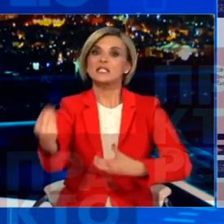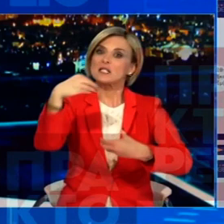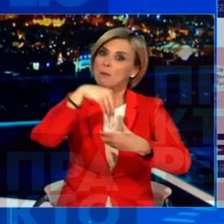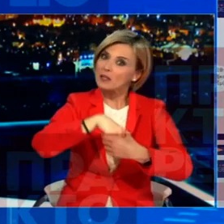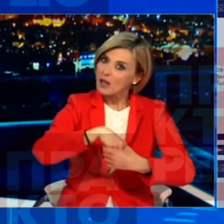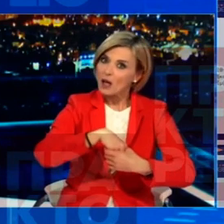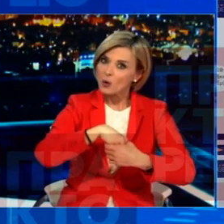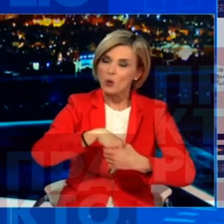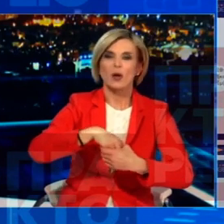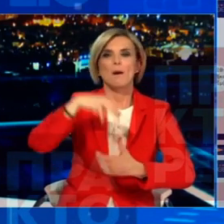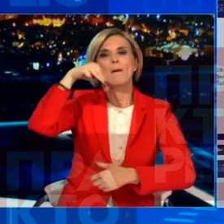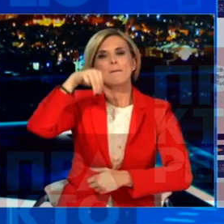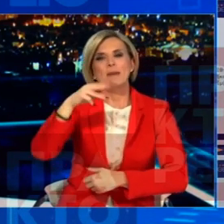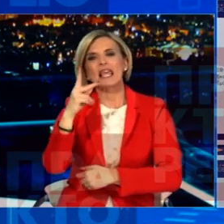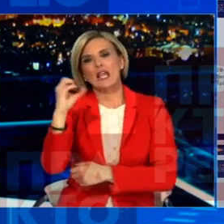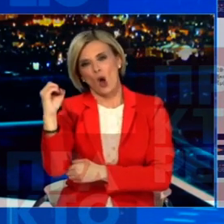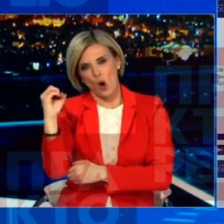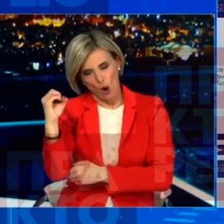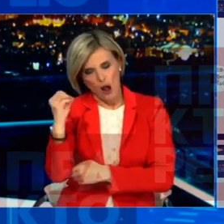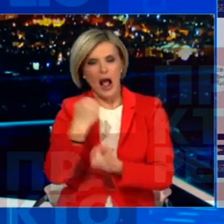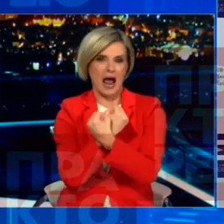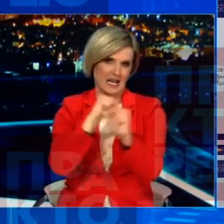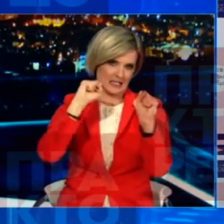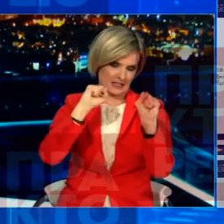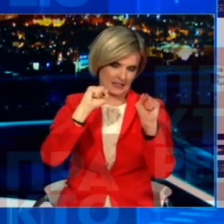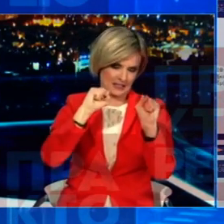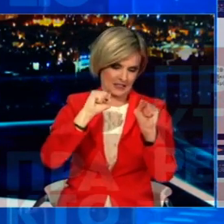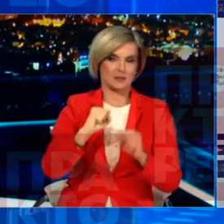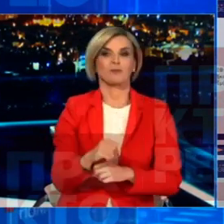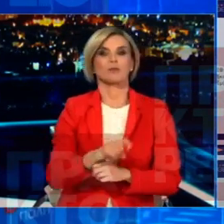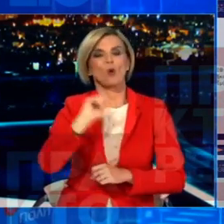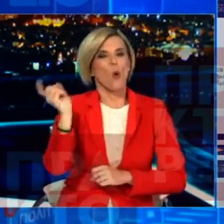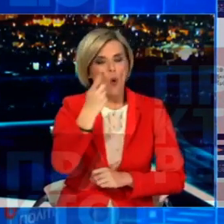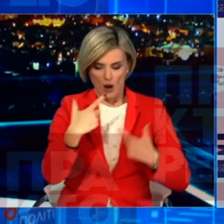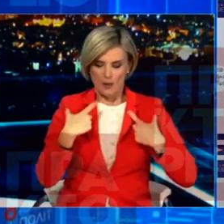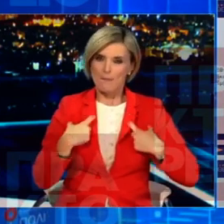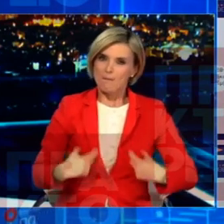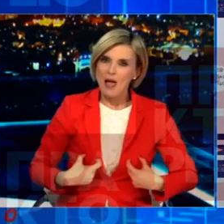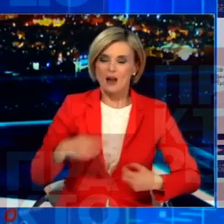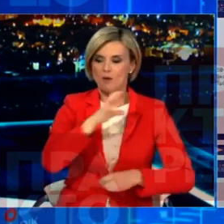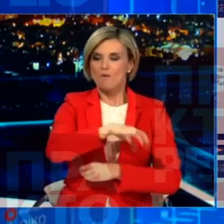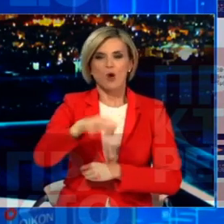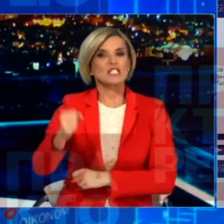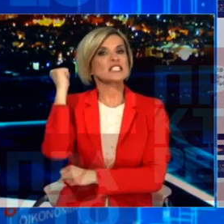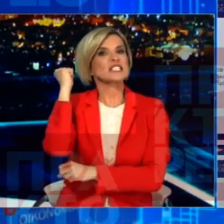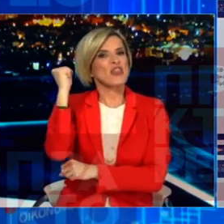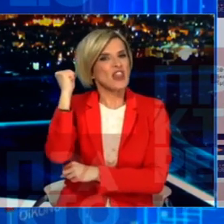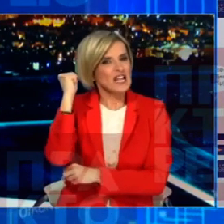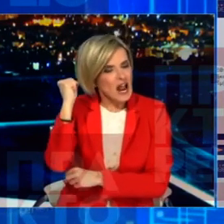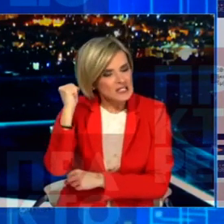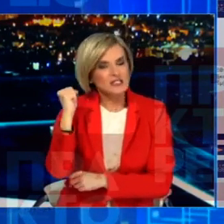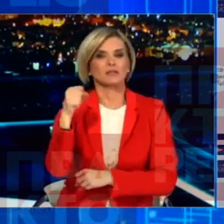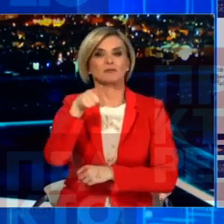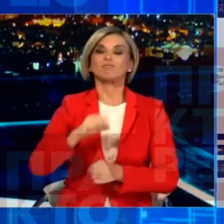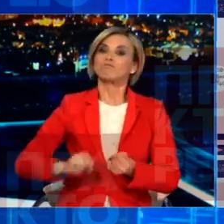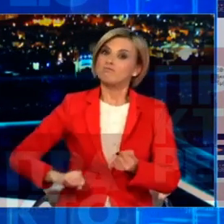Και όλοι αυτοί Τα στελέχη και οι φορείς του Δημοσίου Κοινωνικοί εταίοι, συνδικαλιστές Που μπορούν